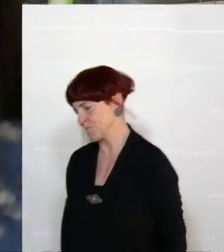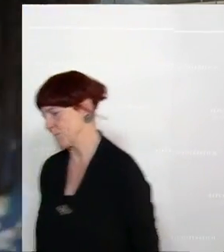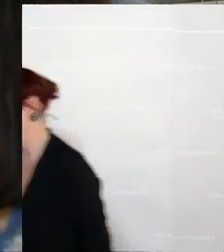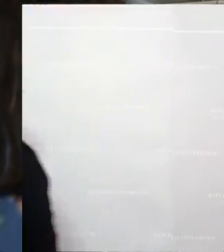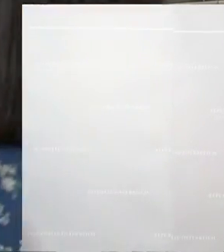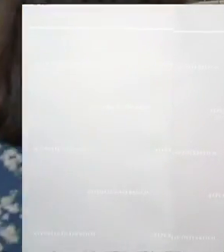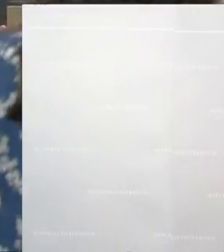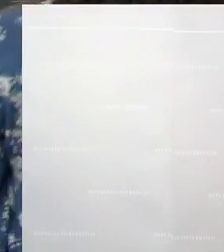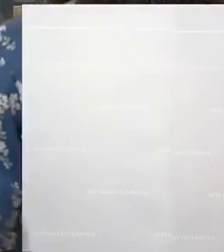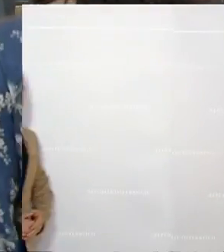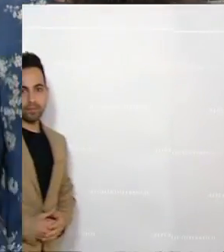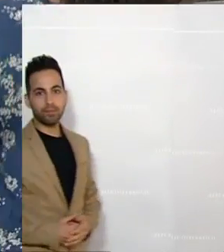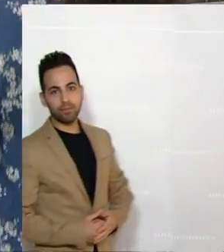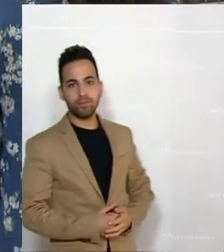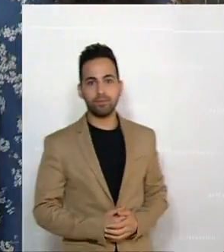Applaus